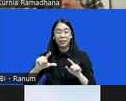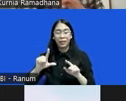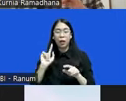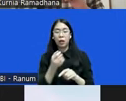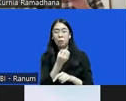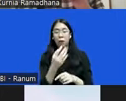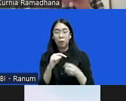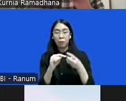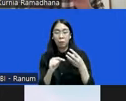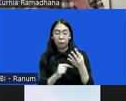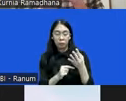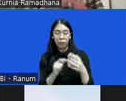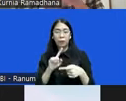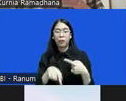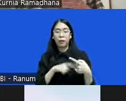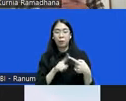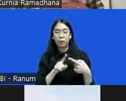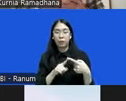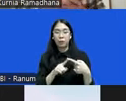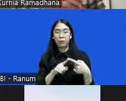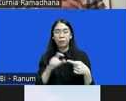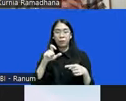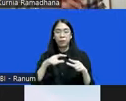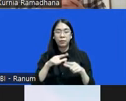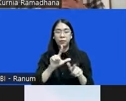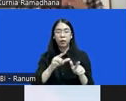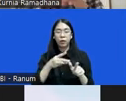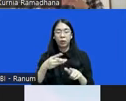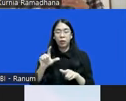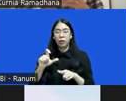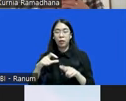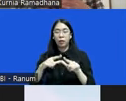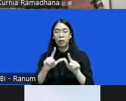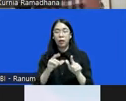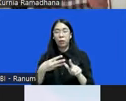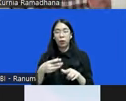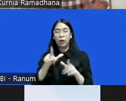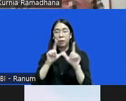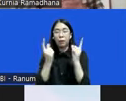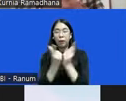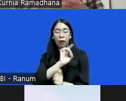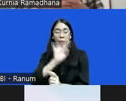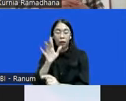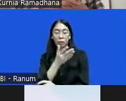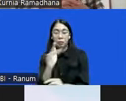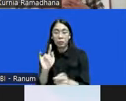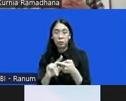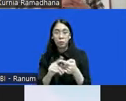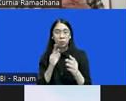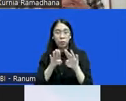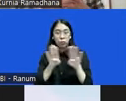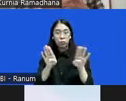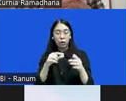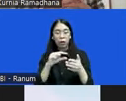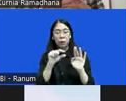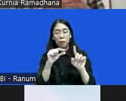highlight. Pertama terkait dengan cawe-cawe lembaga lain. Kalau teman-teman membuka pasal 16